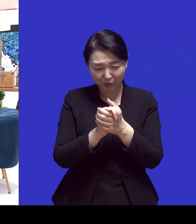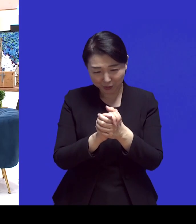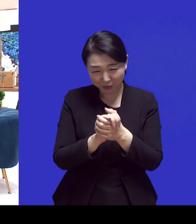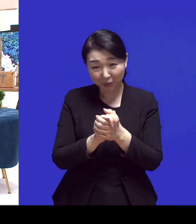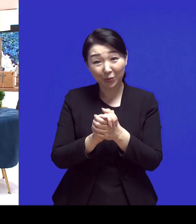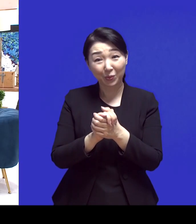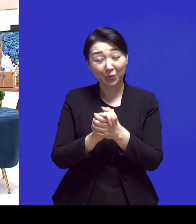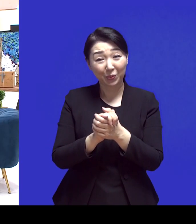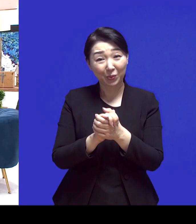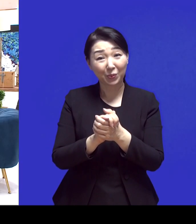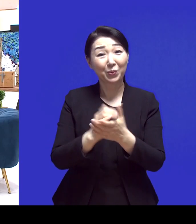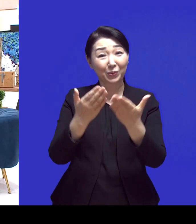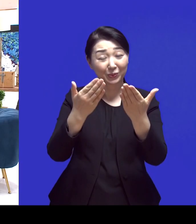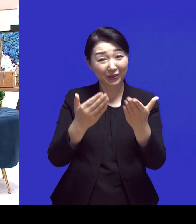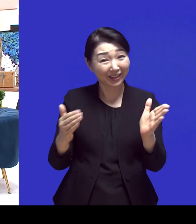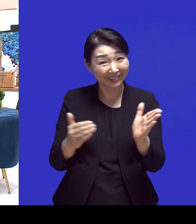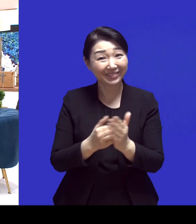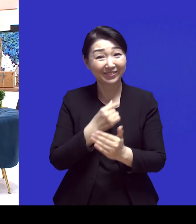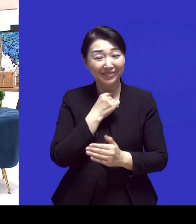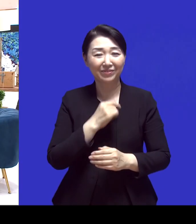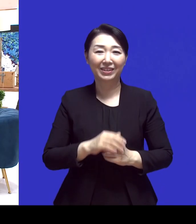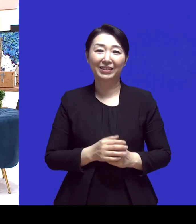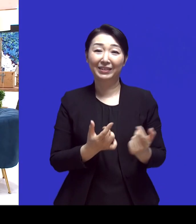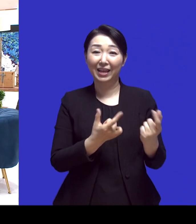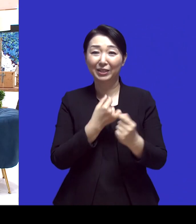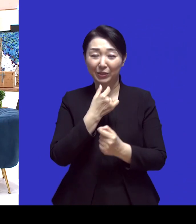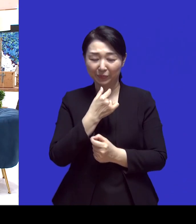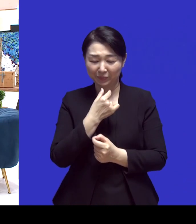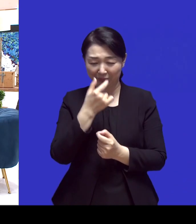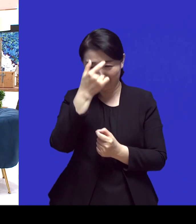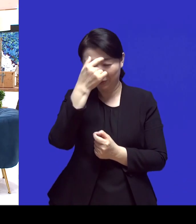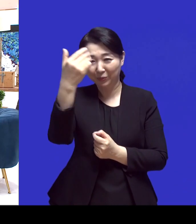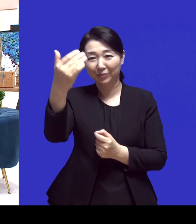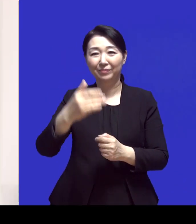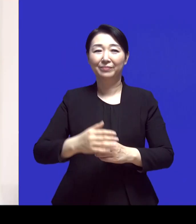마치면 어떨까 싶은데요 그럴까요? 네 함께 기도하면서 마치겠습니다